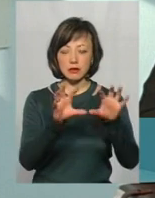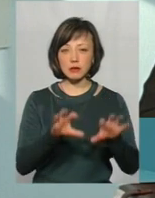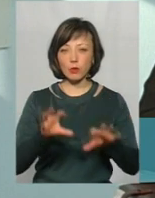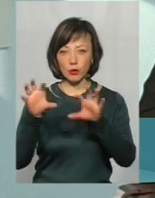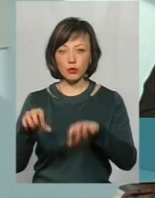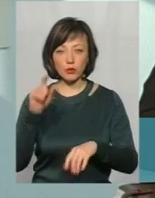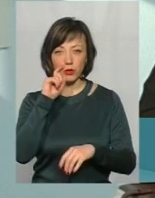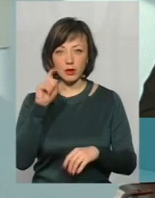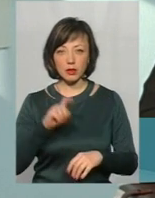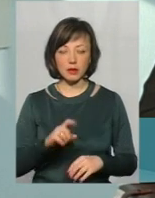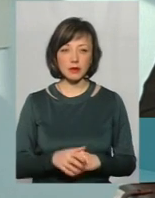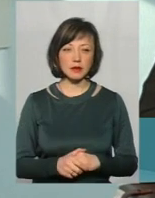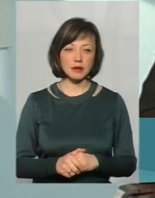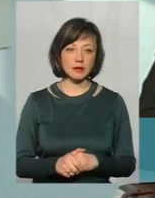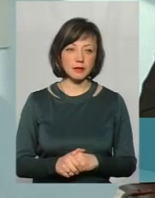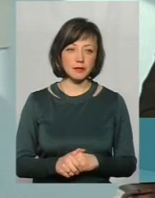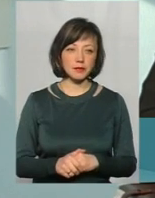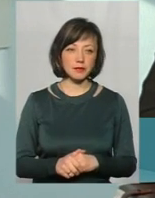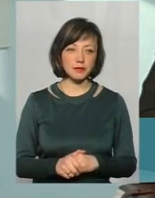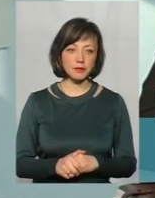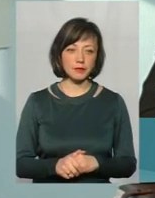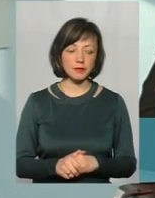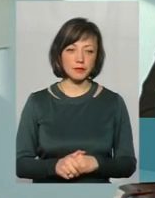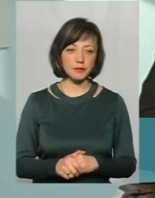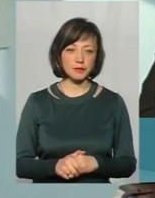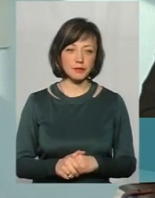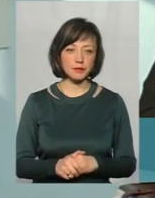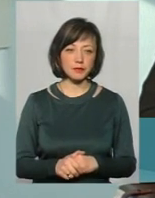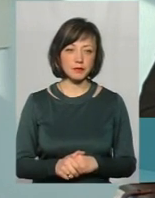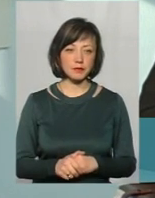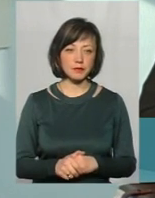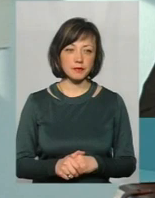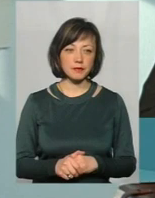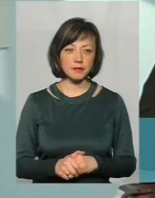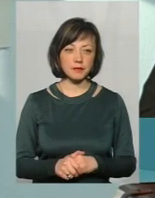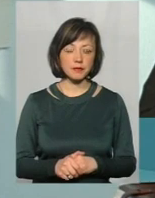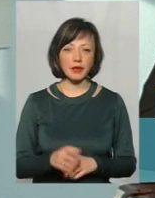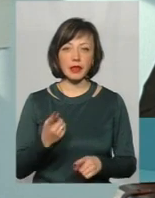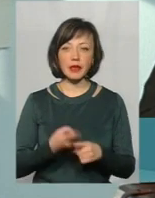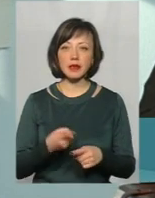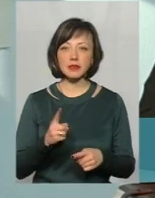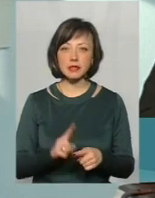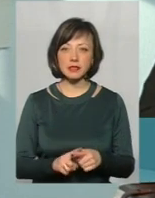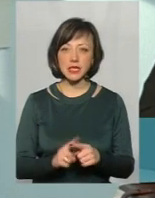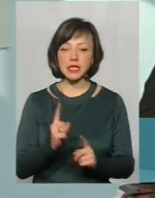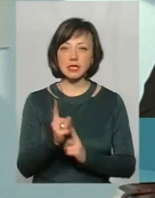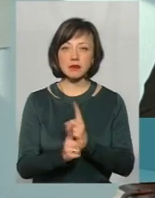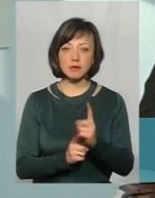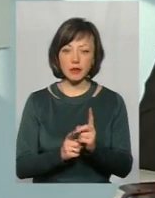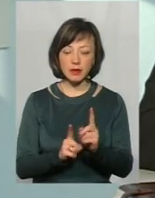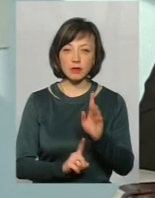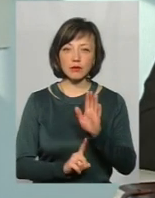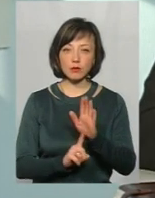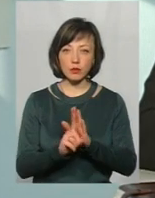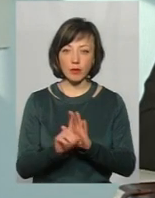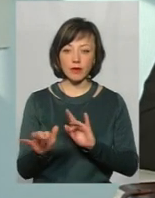КПК, КПК України. Ці зміни набирають чинності, як